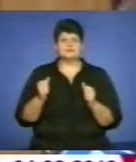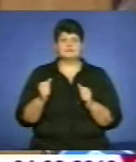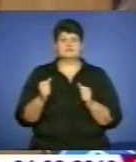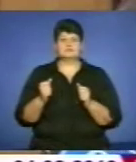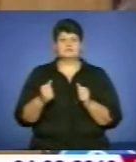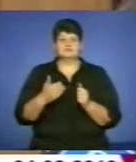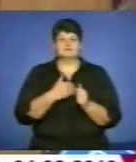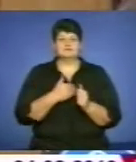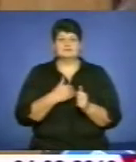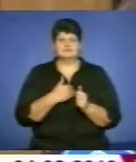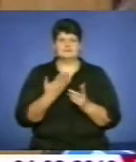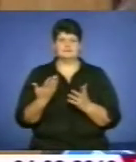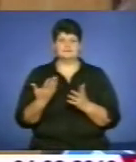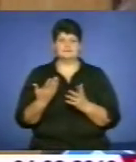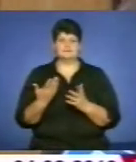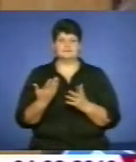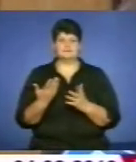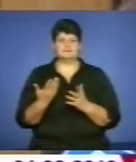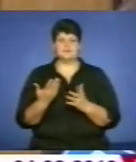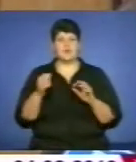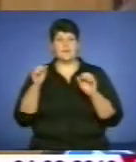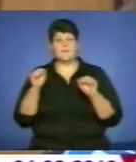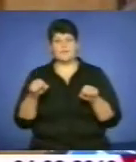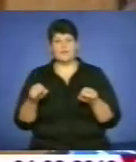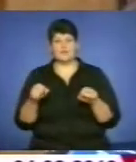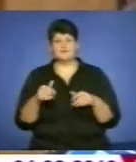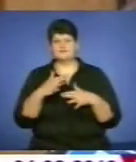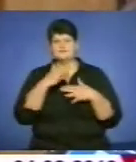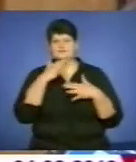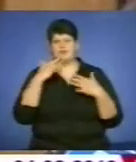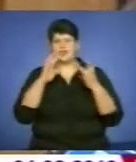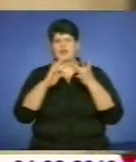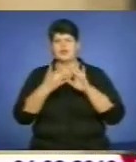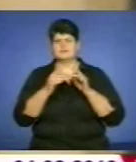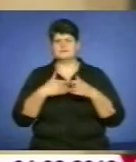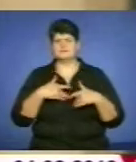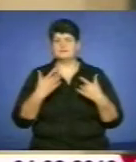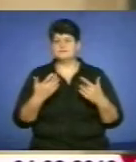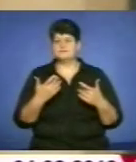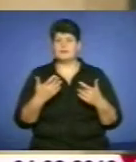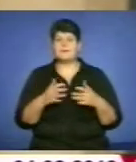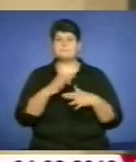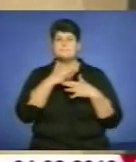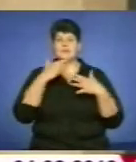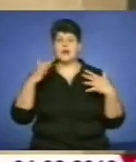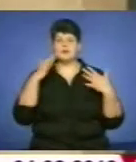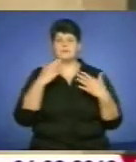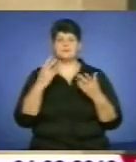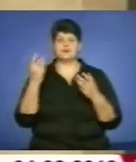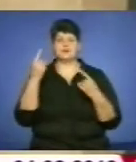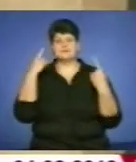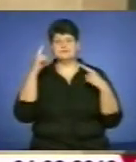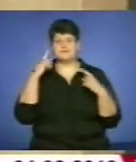друкованому слову чи що, і, може, вже переноситилися тим інтернетом. Найпопулярніші із жанрів –